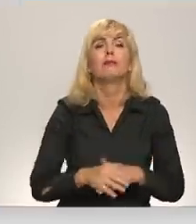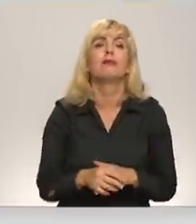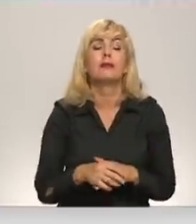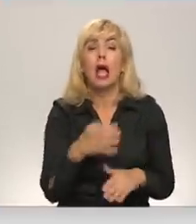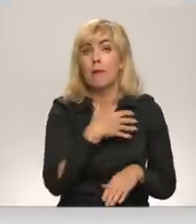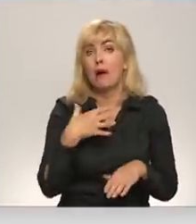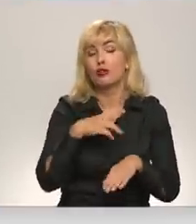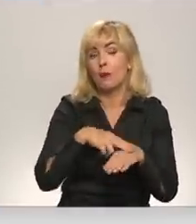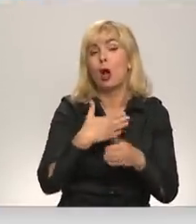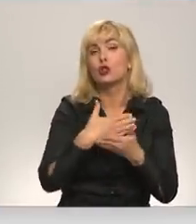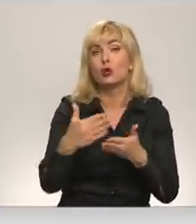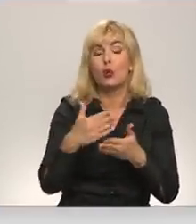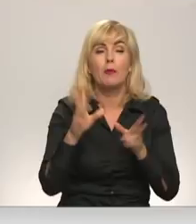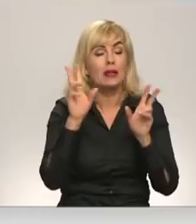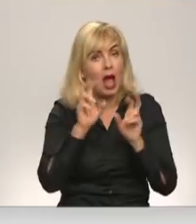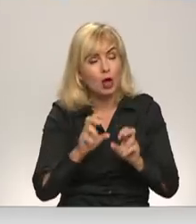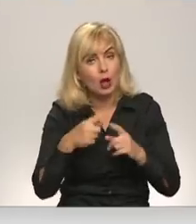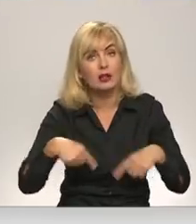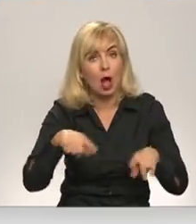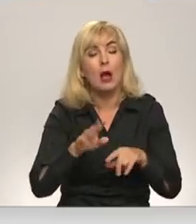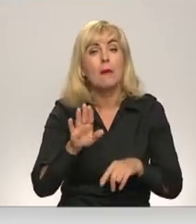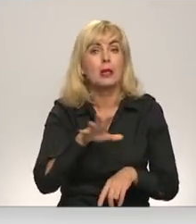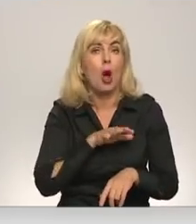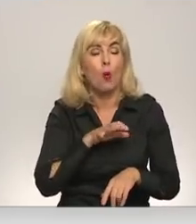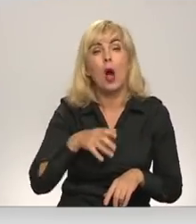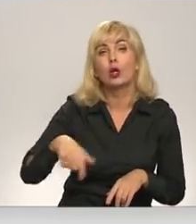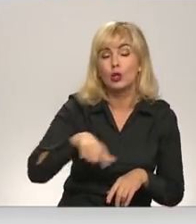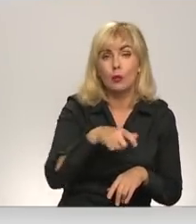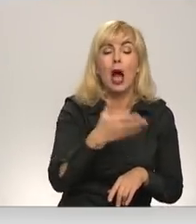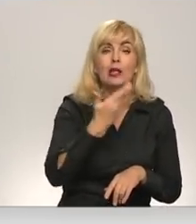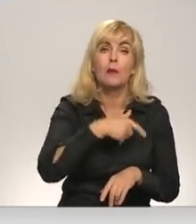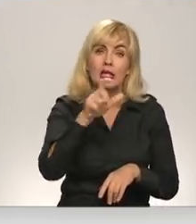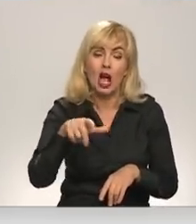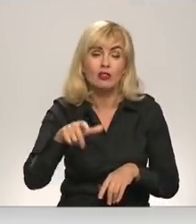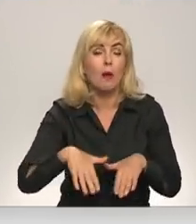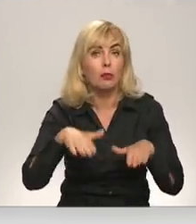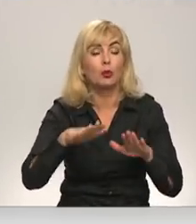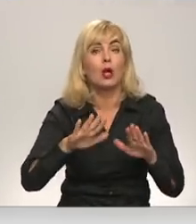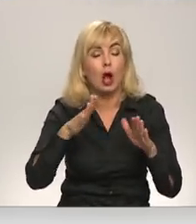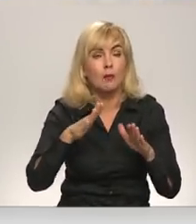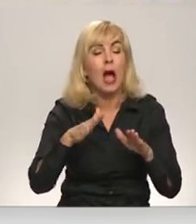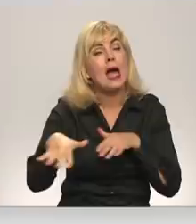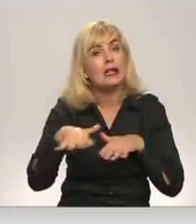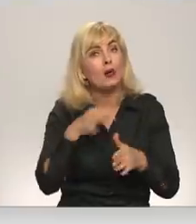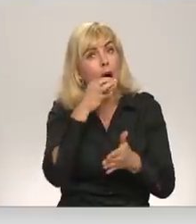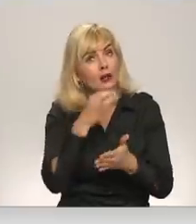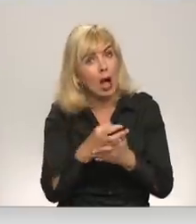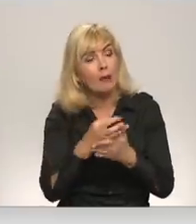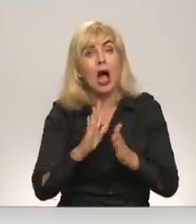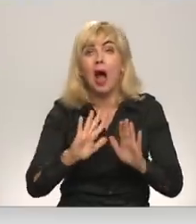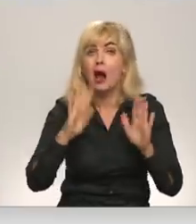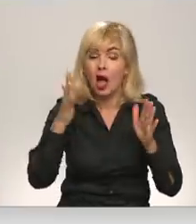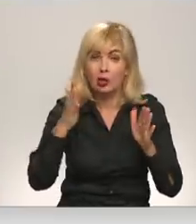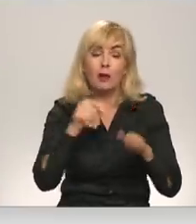Pašaldīs policija turpina monitorēt teritoriju pie ogres upes un aicin iedzīvotājs plūdu draudu gadījumā rīkoties atbildīgi un nepieciešamības gadījumā